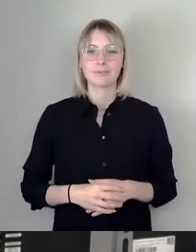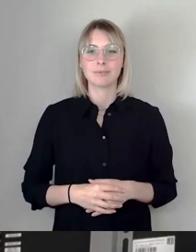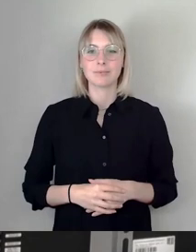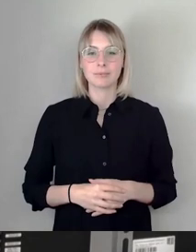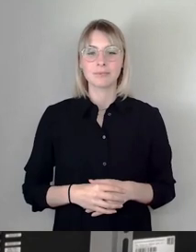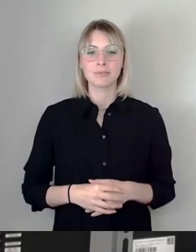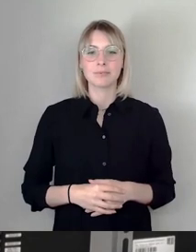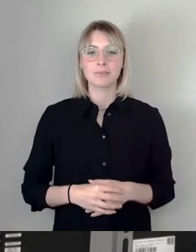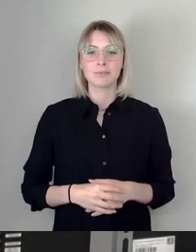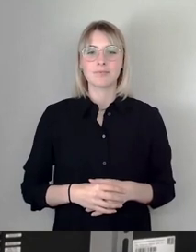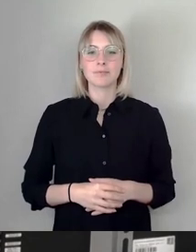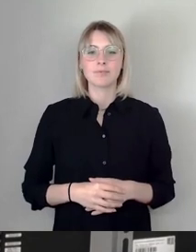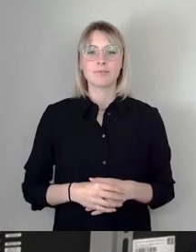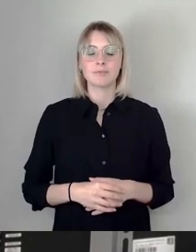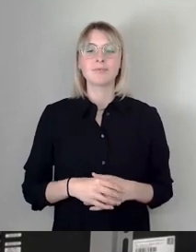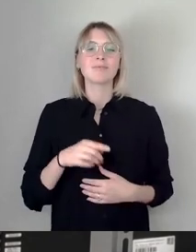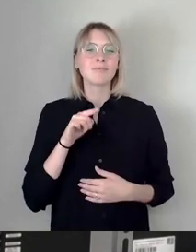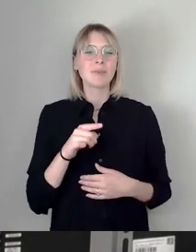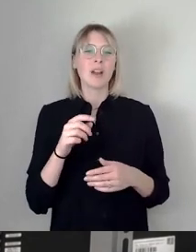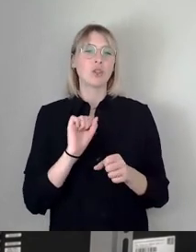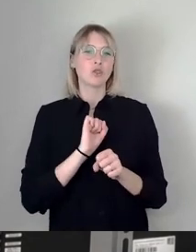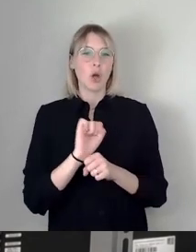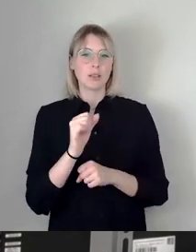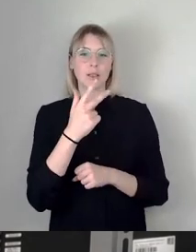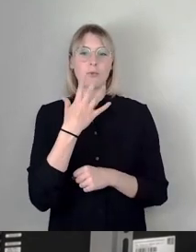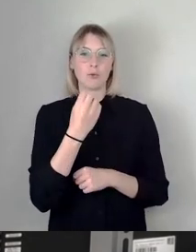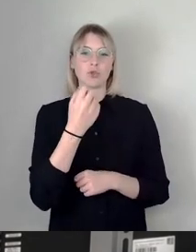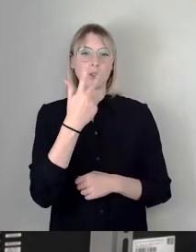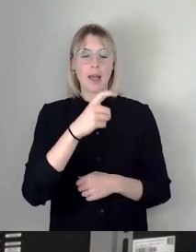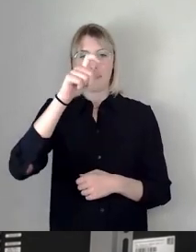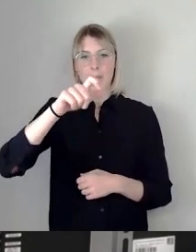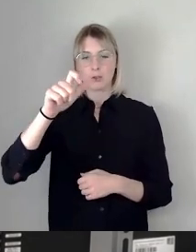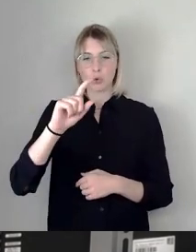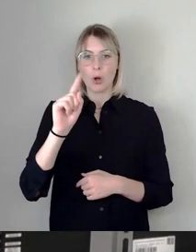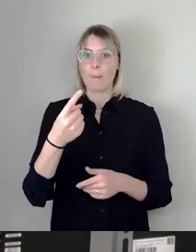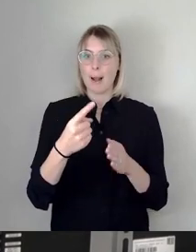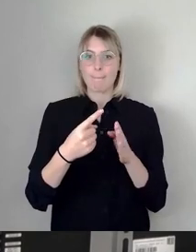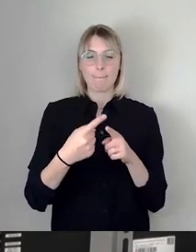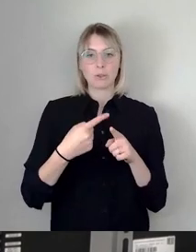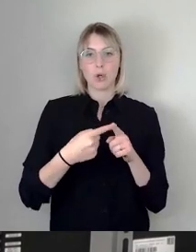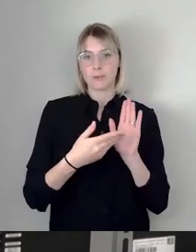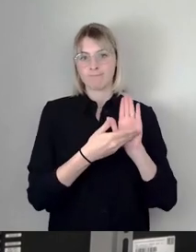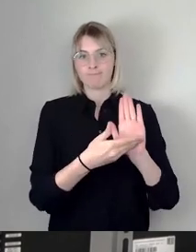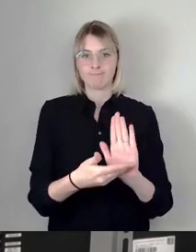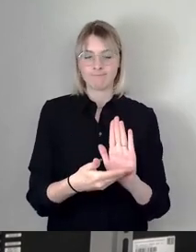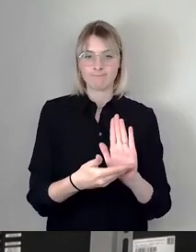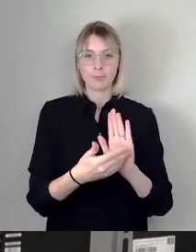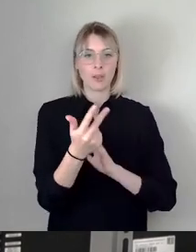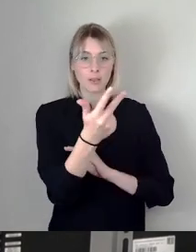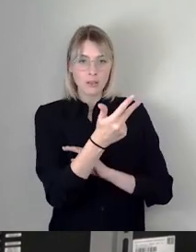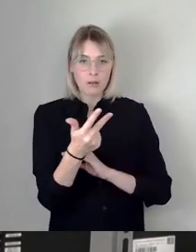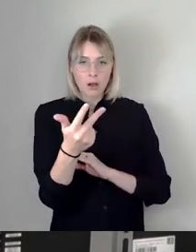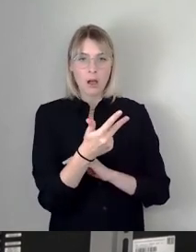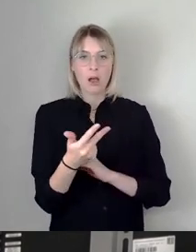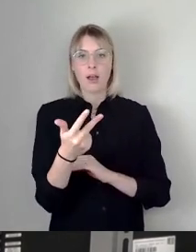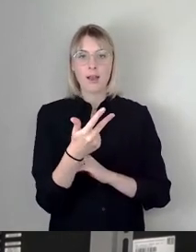dieser Stelle trotzdem heute drei Personen an dieser Stelle besonders noch einmal hervorzuheben. Alle drei sind, verzeihen Sie